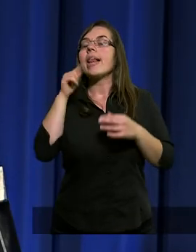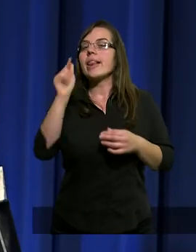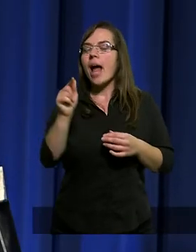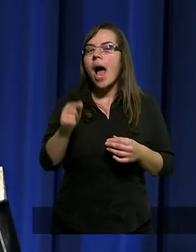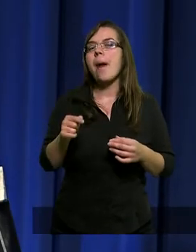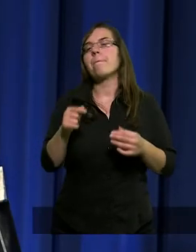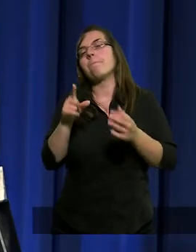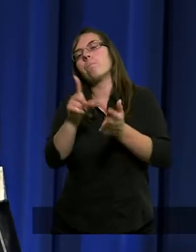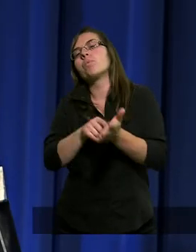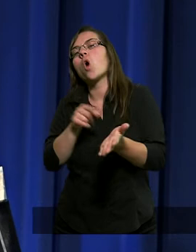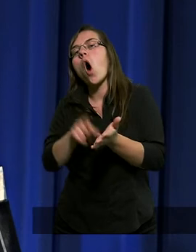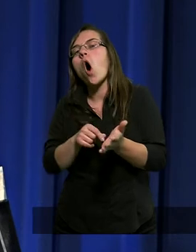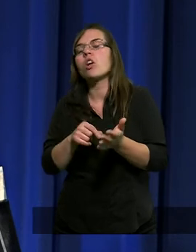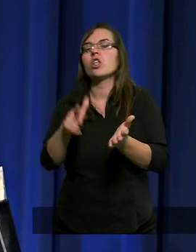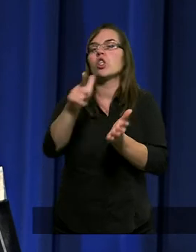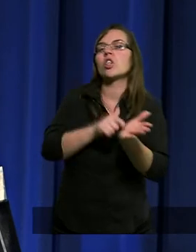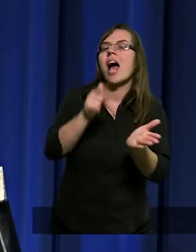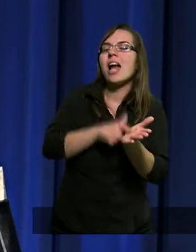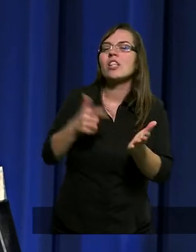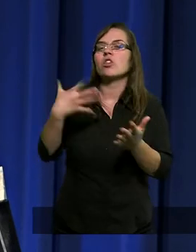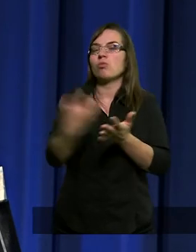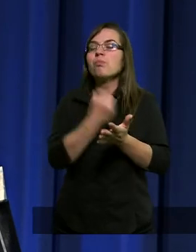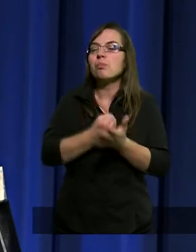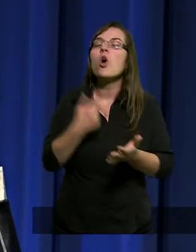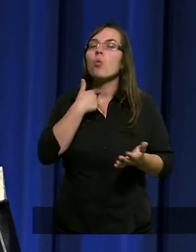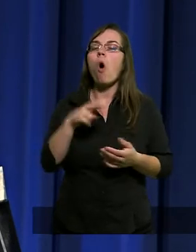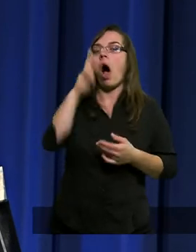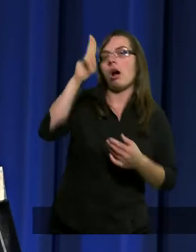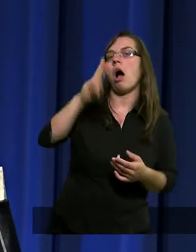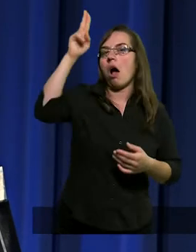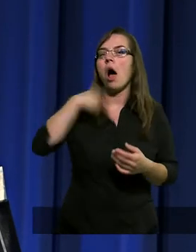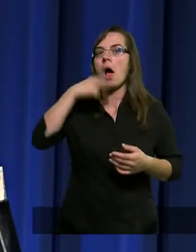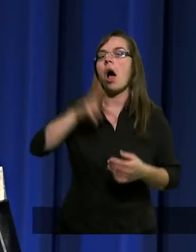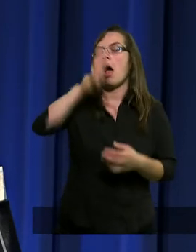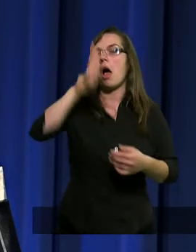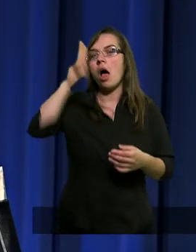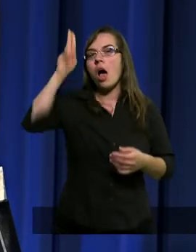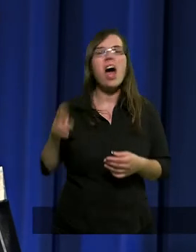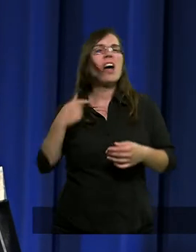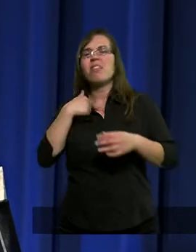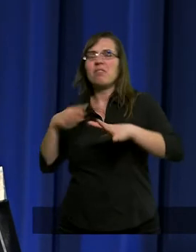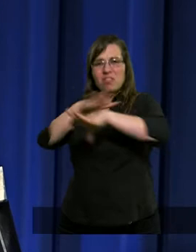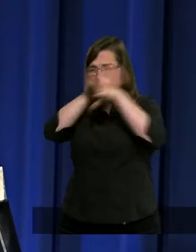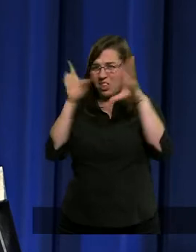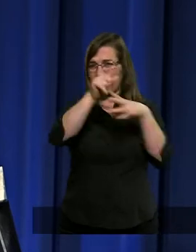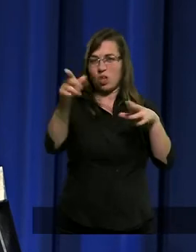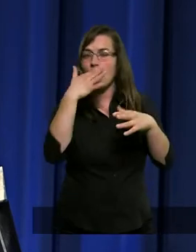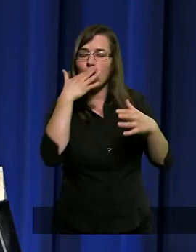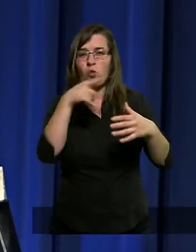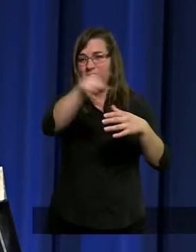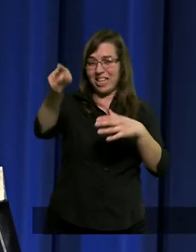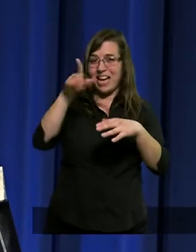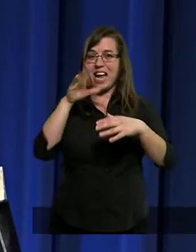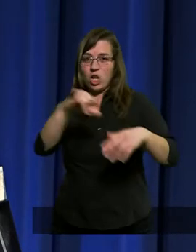Tam Piotr, który tak często zabierał głos, powiedział, chociażby się wszyscy zgrzeszyli,